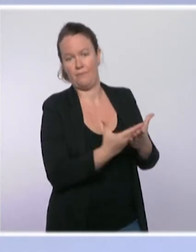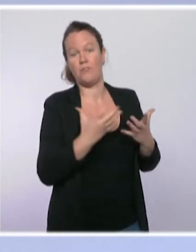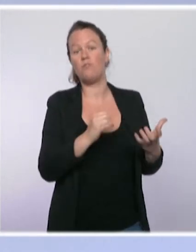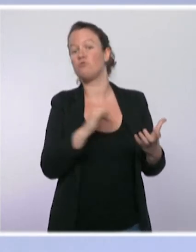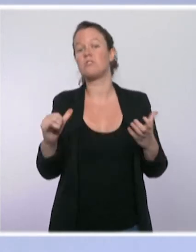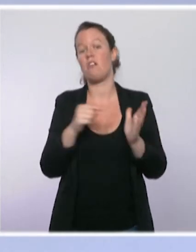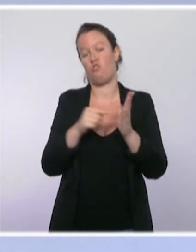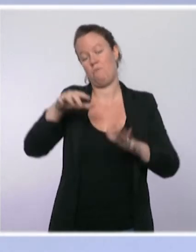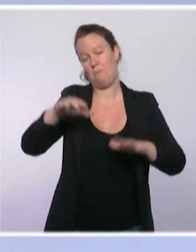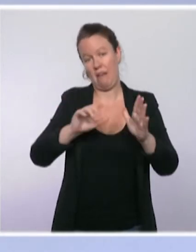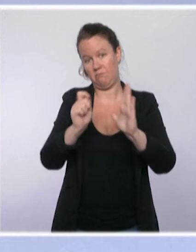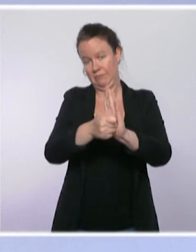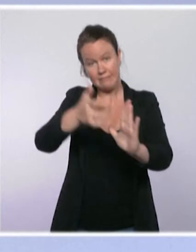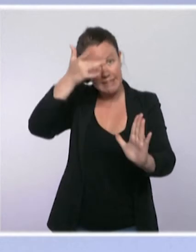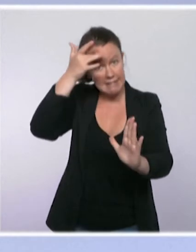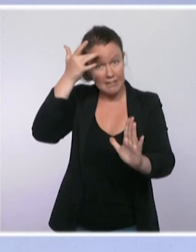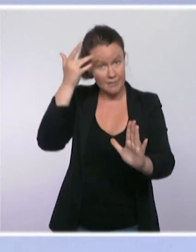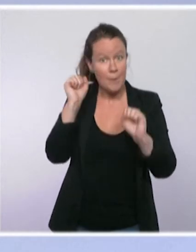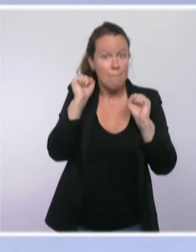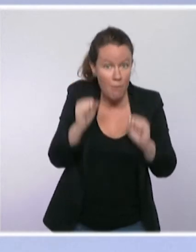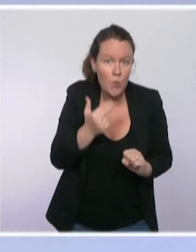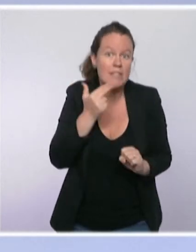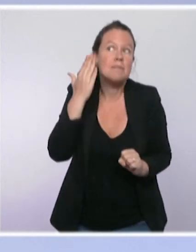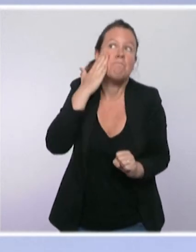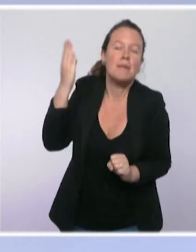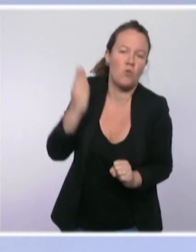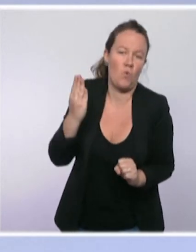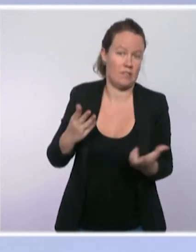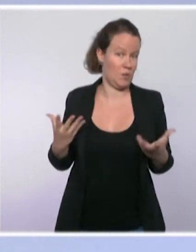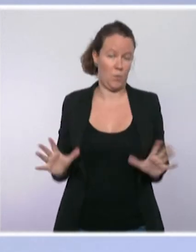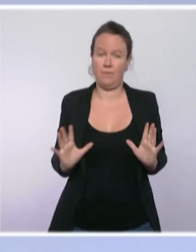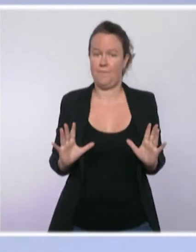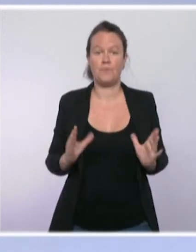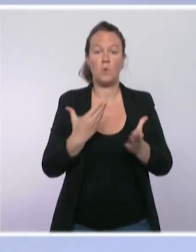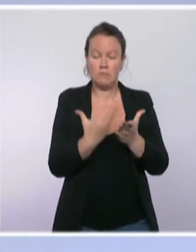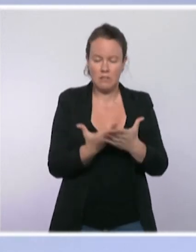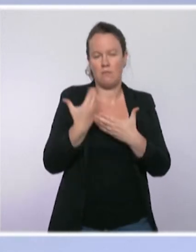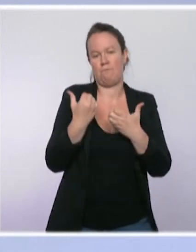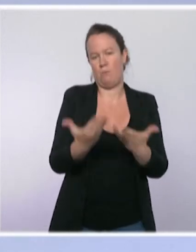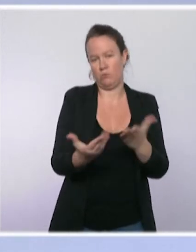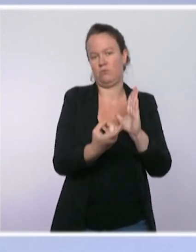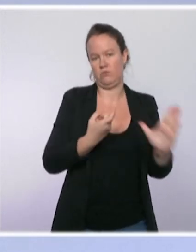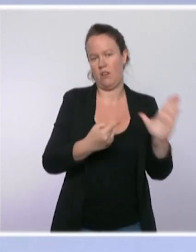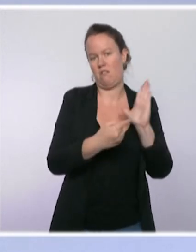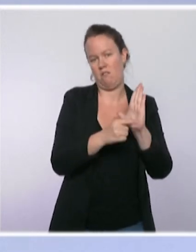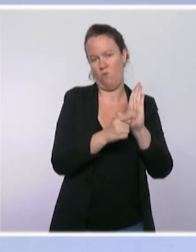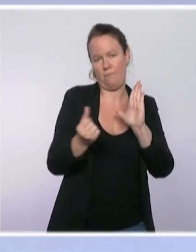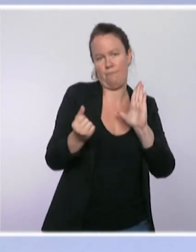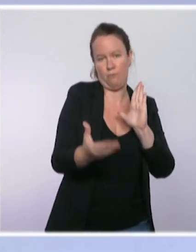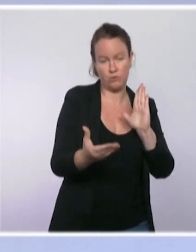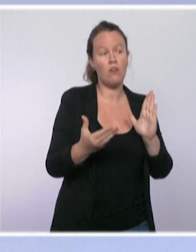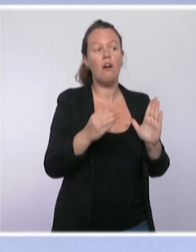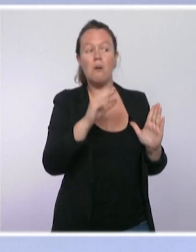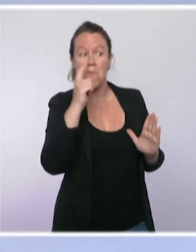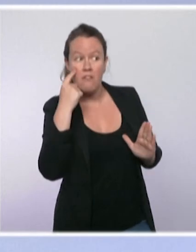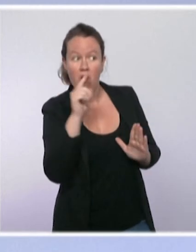possibilité d'y recourir. C'est ça qui va être proposé dans ce texte de loi. Ensuite, le Conseil d'Etat va nous remettre un avis. Il va y avoir une discussion parlementaire